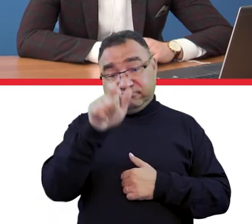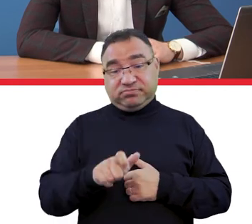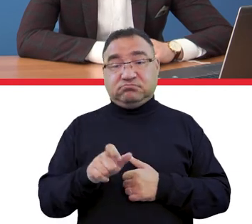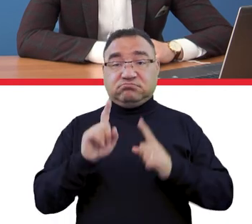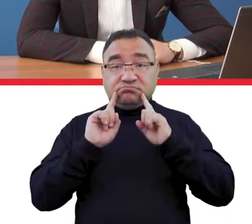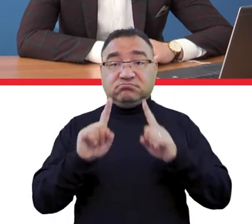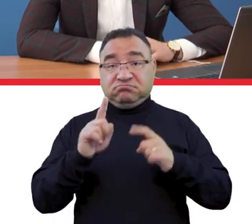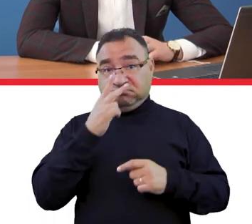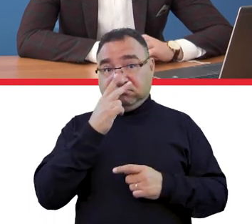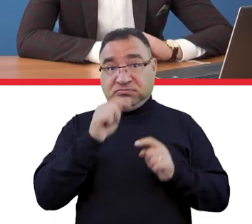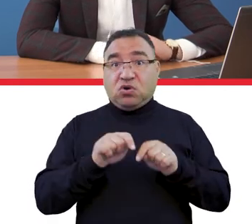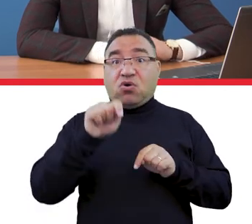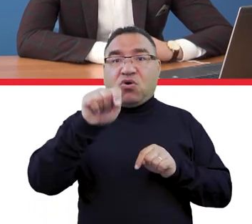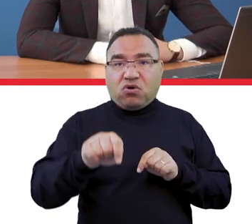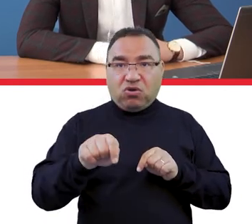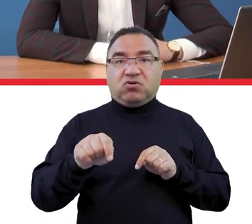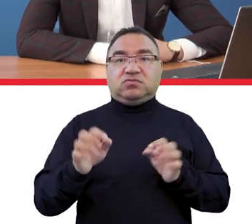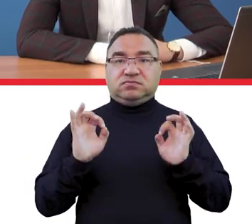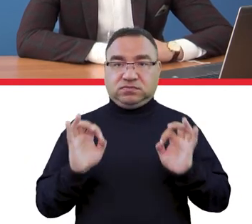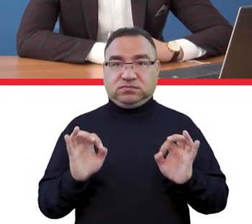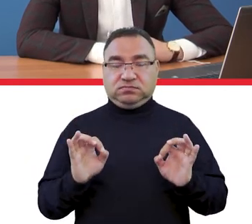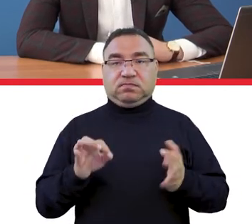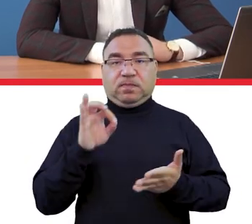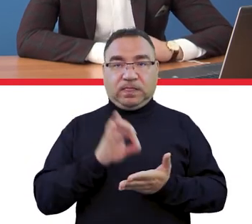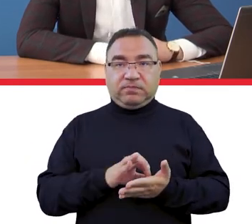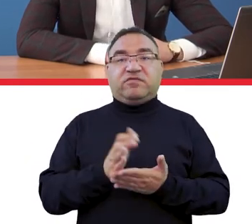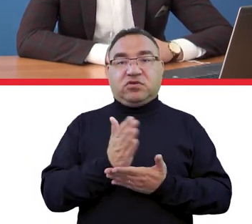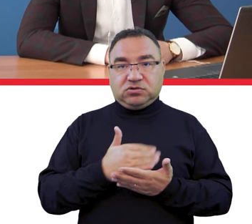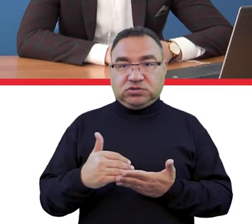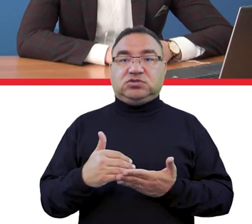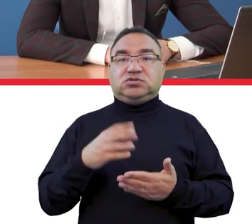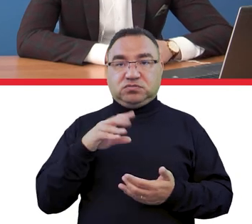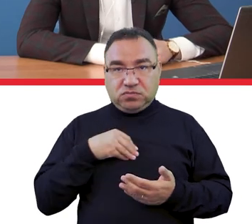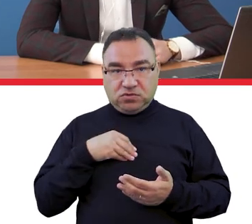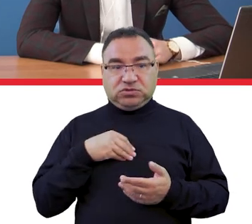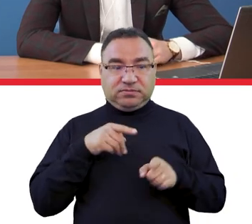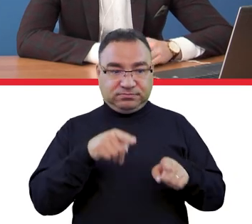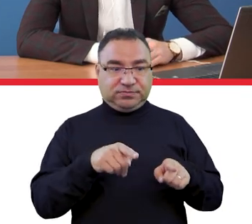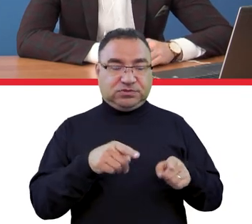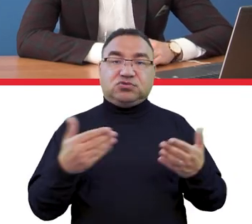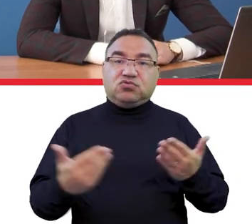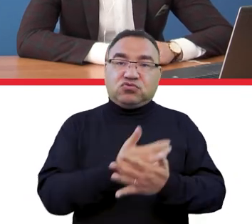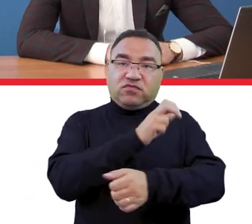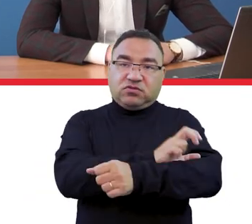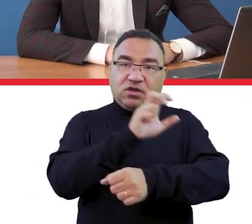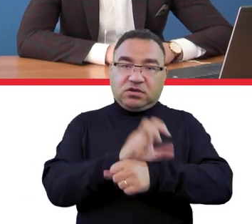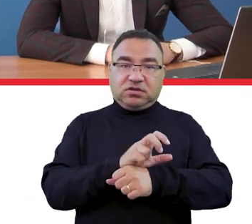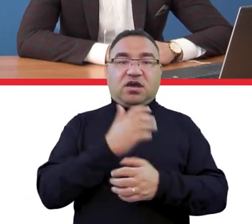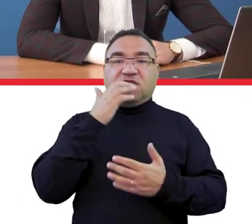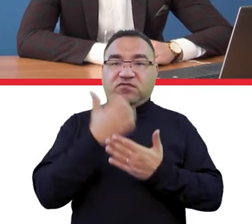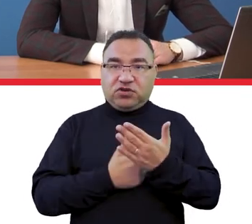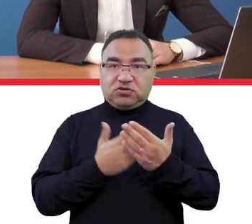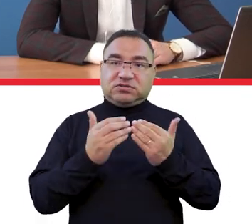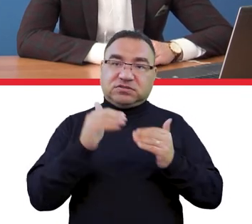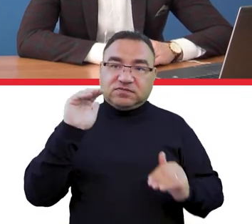To rzeczywiście jest krok naprzód i na pewno część rzeczy można przy tych nowych technikach zrobić